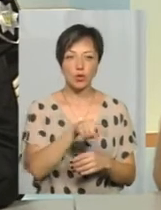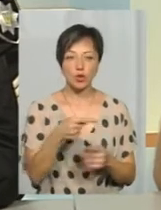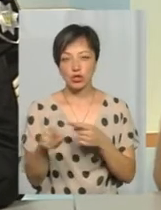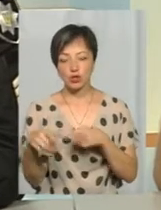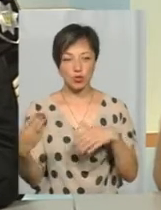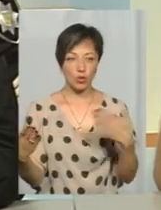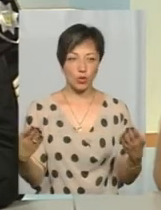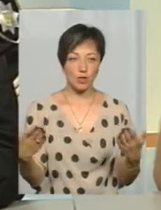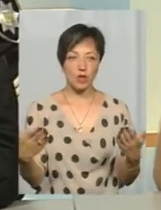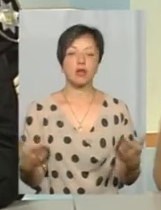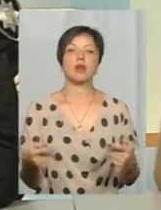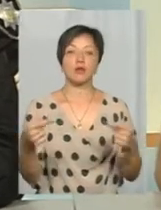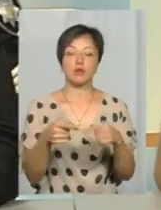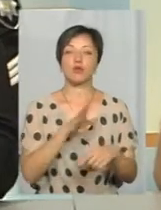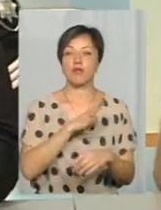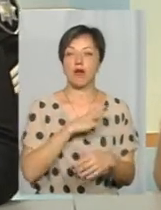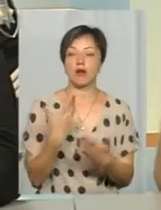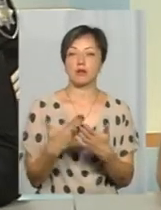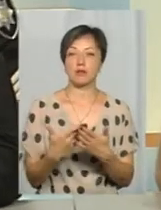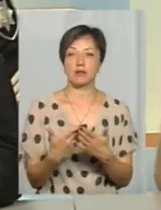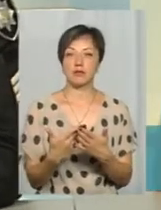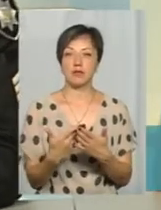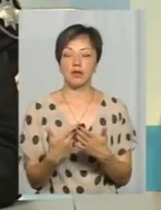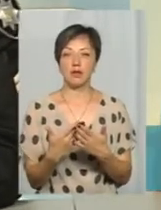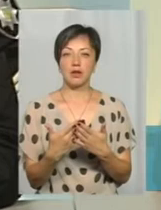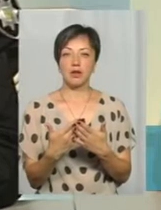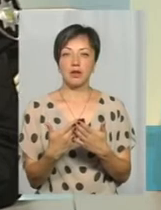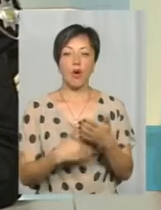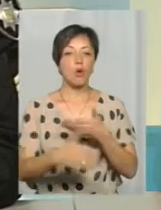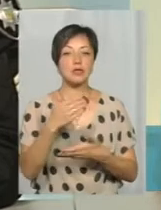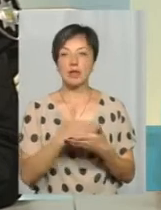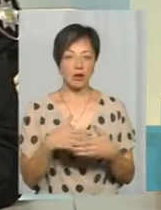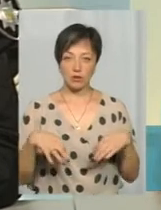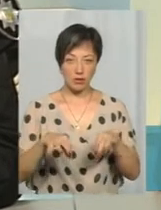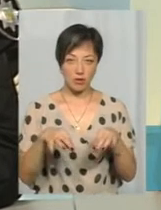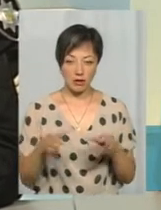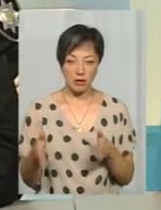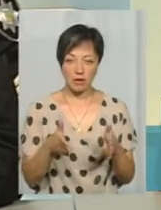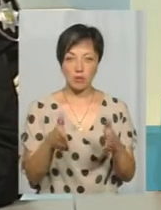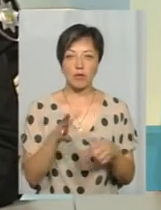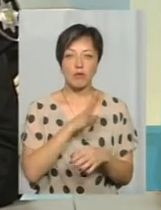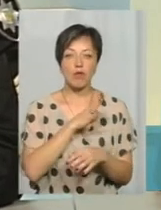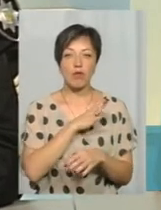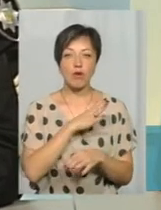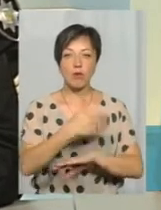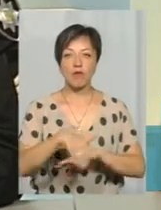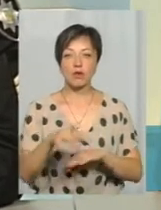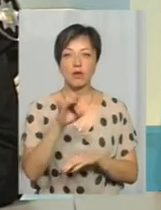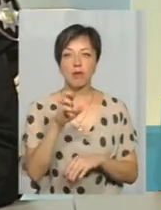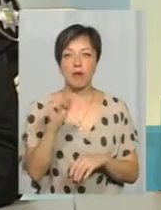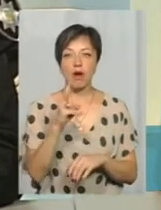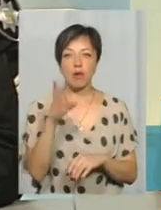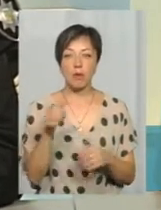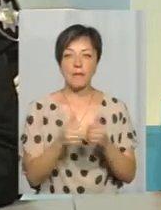сторони. Відповідно, буває таке, якщо, до прикладу, взяти там з останньою ДТП, чи передостанньою, яка мала місце по вулиці Рибалка біля